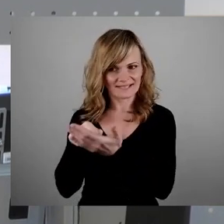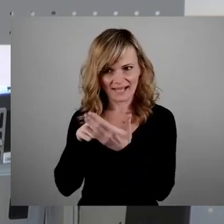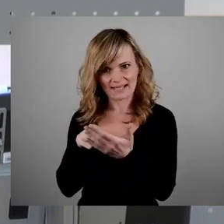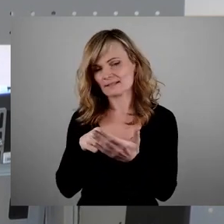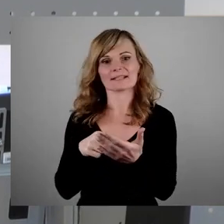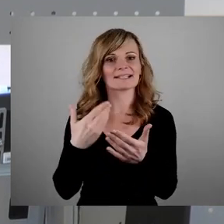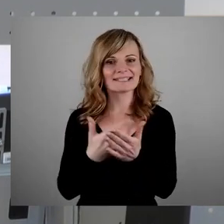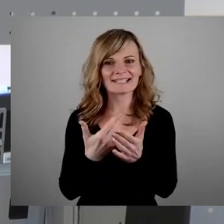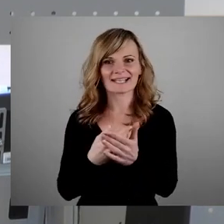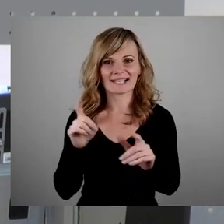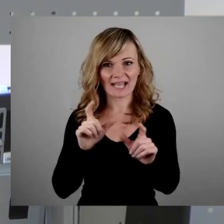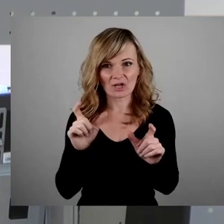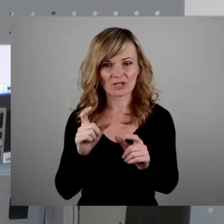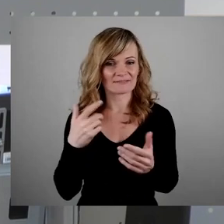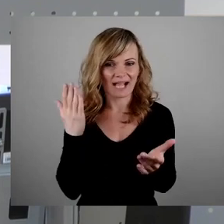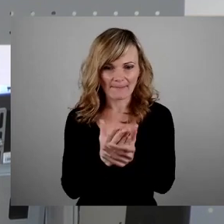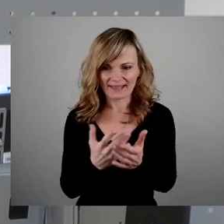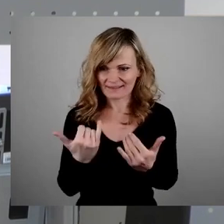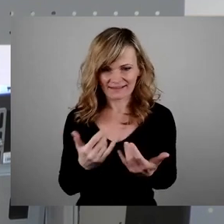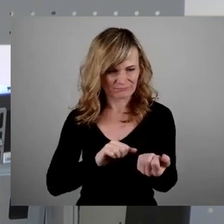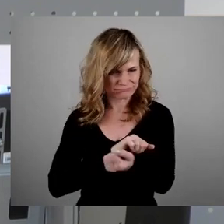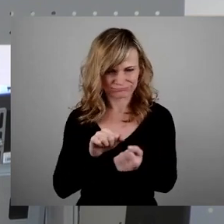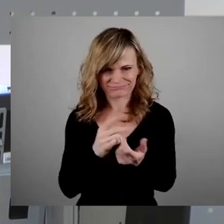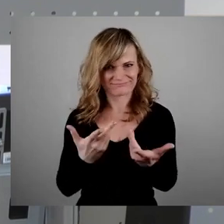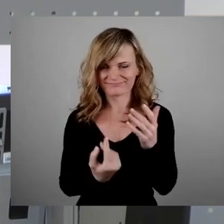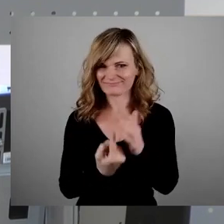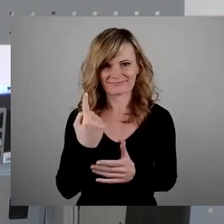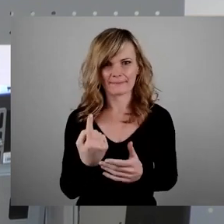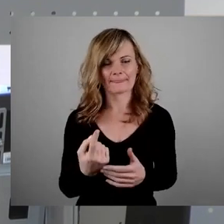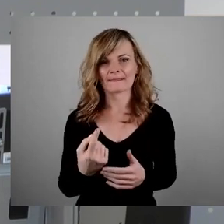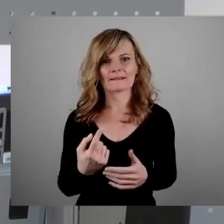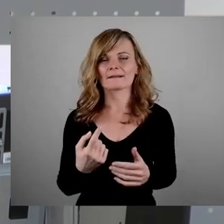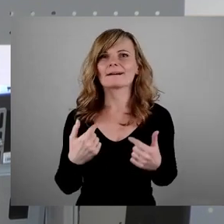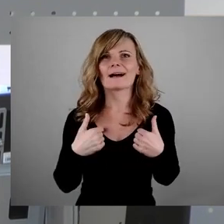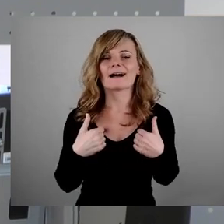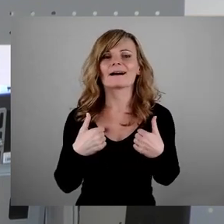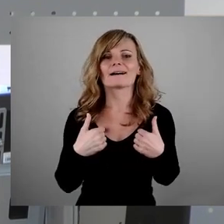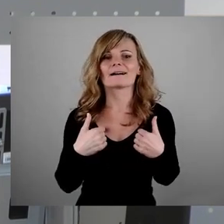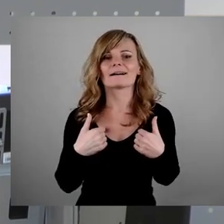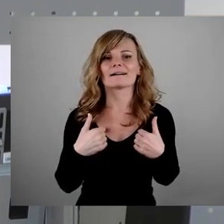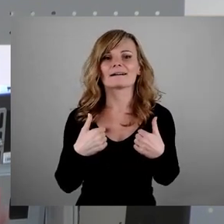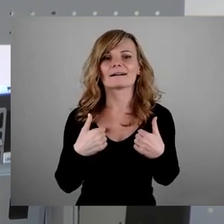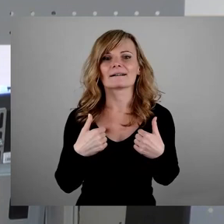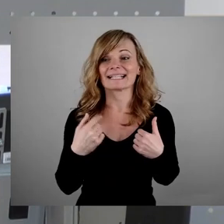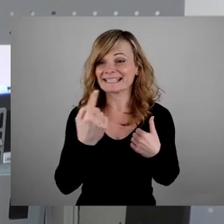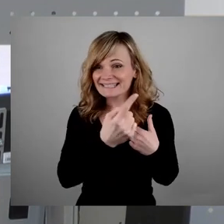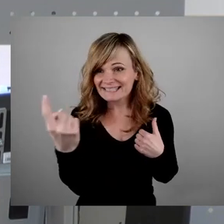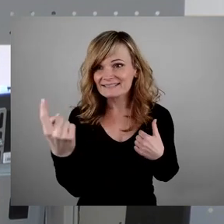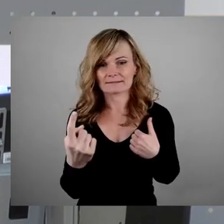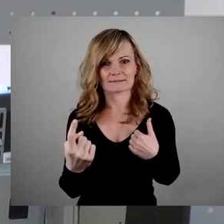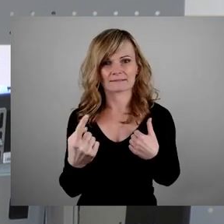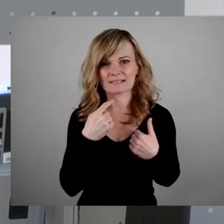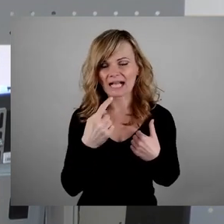Gesellschaft am Ende zur Zeit ist. Mir wird nun niemand groß nachsagen, dass ich ein Freund von Herrn